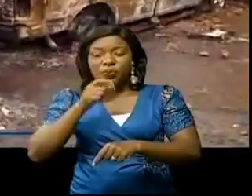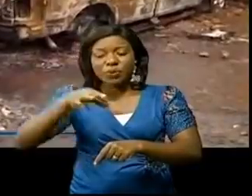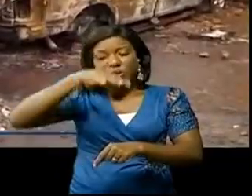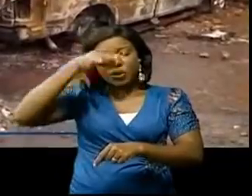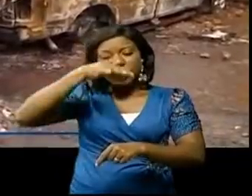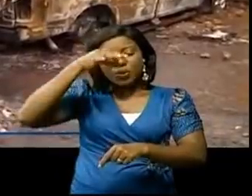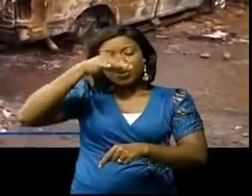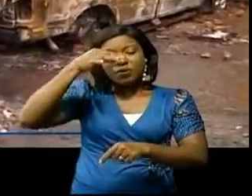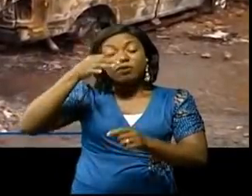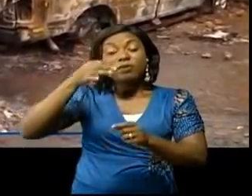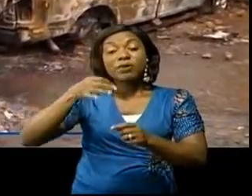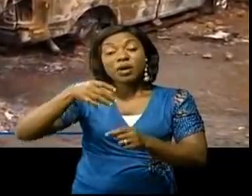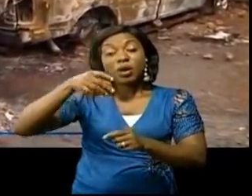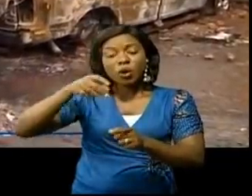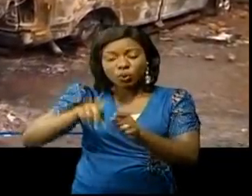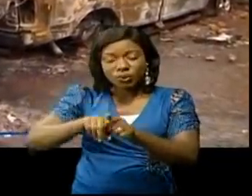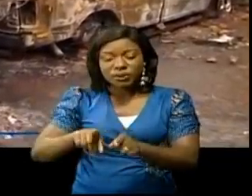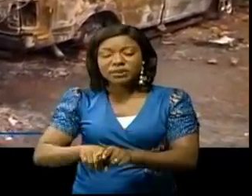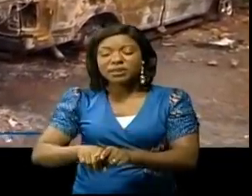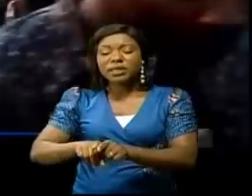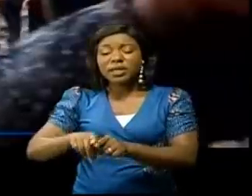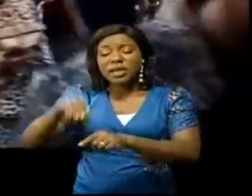Félix minerve au descendu pour population.